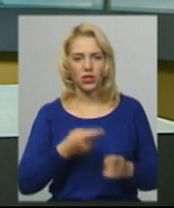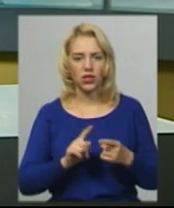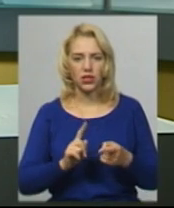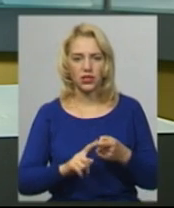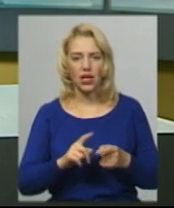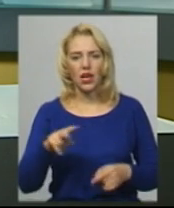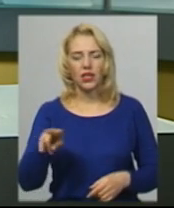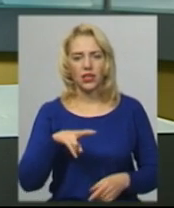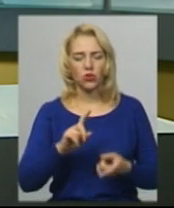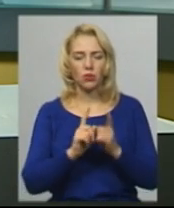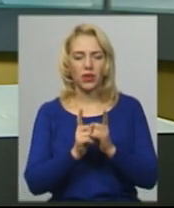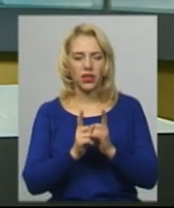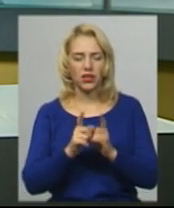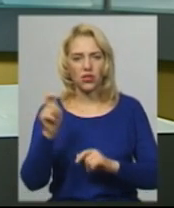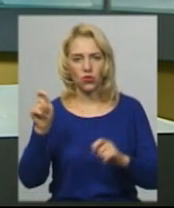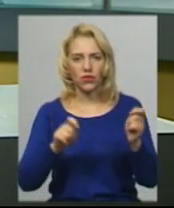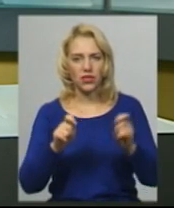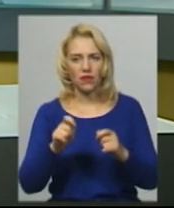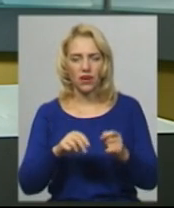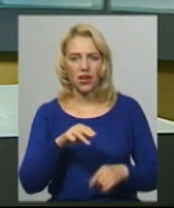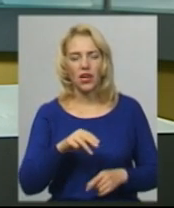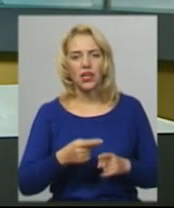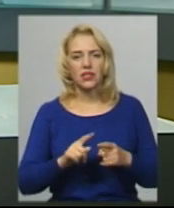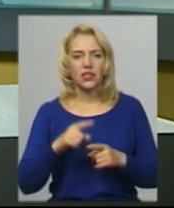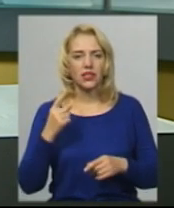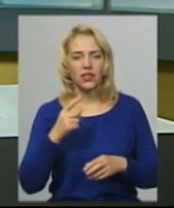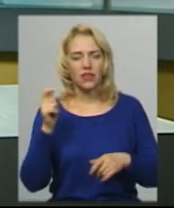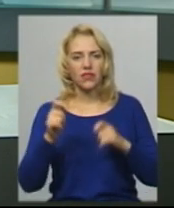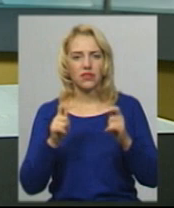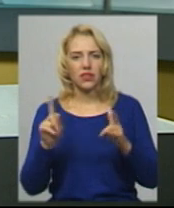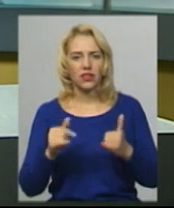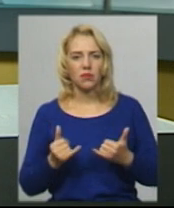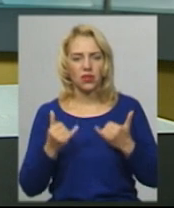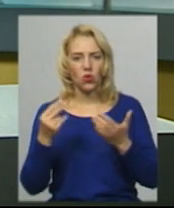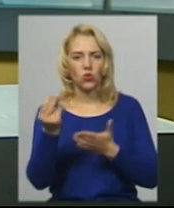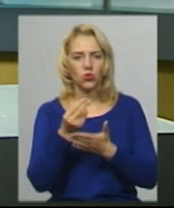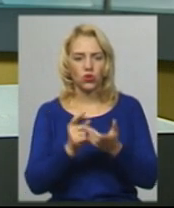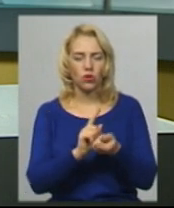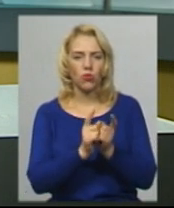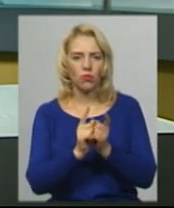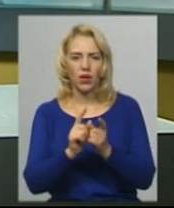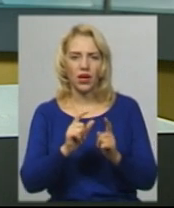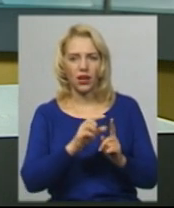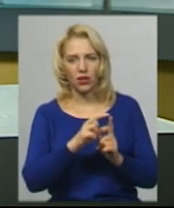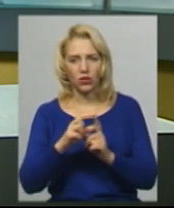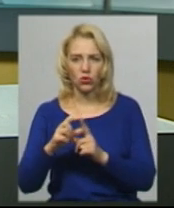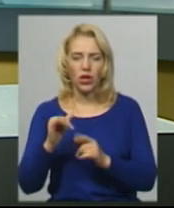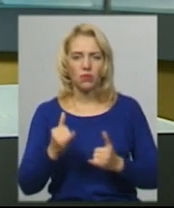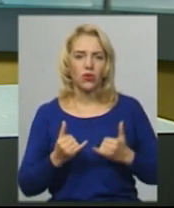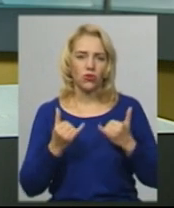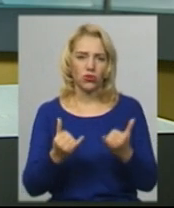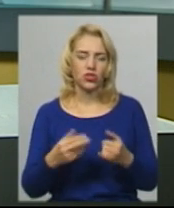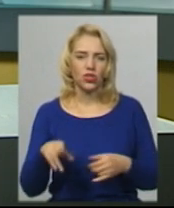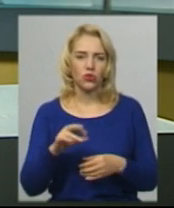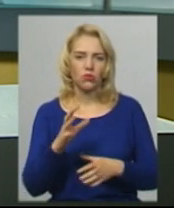-перекладацького фестивалю «Транслаторіум». Нагадаю, це єдиний в Україні фестиваль, присвячений художньому перекладу та приурочений до Міжнародного